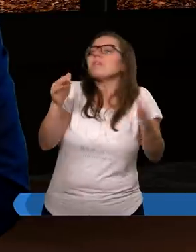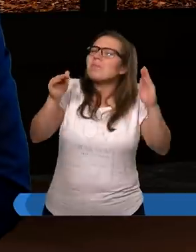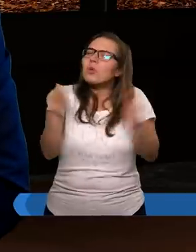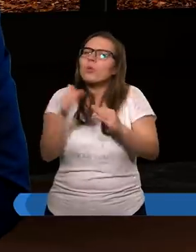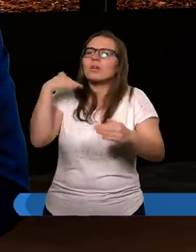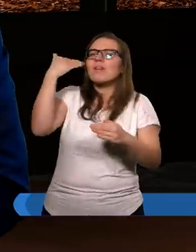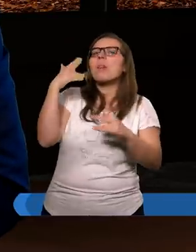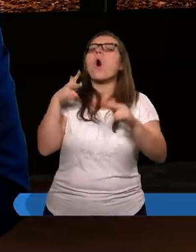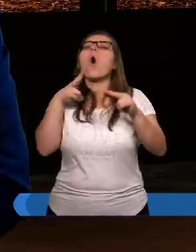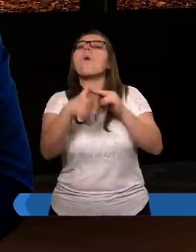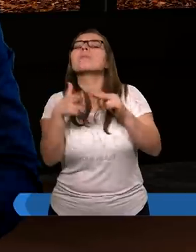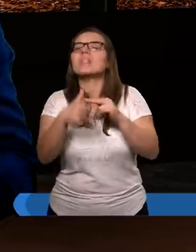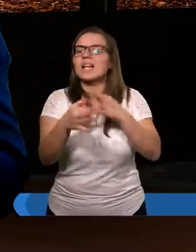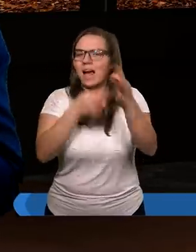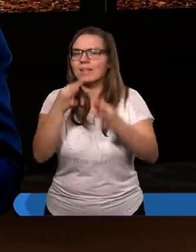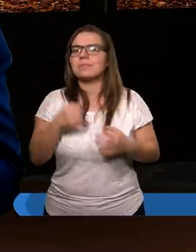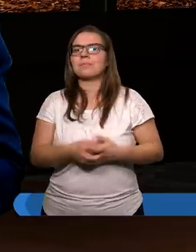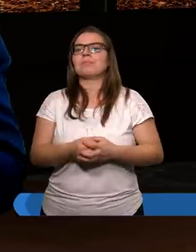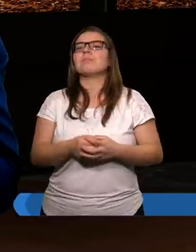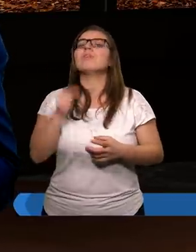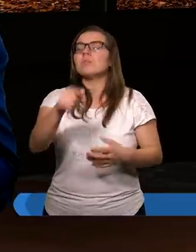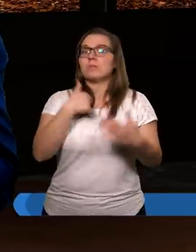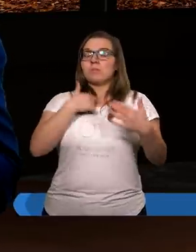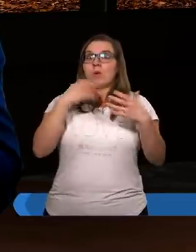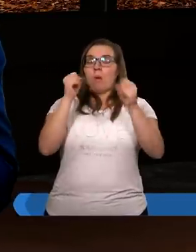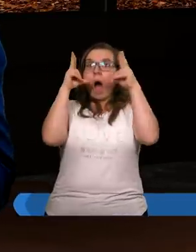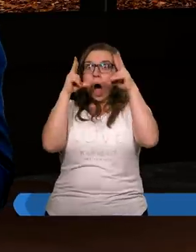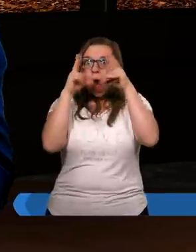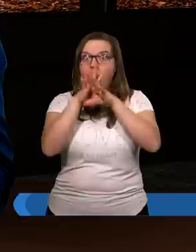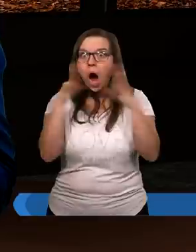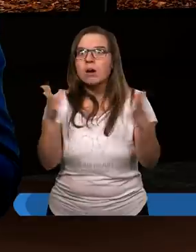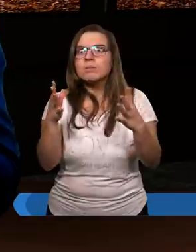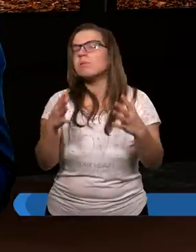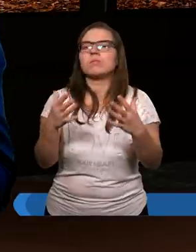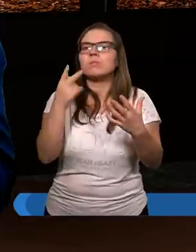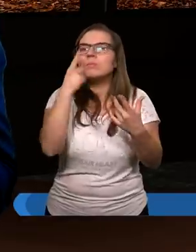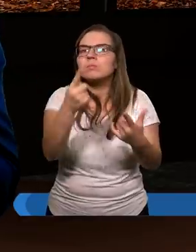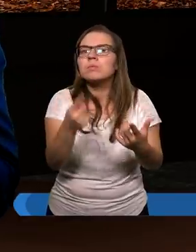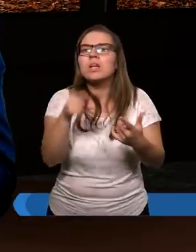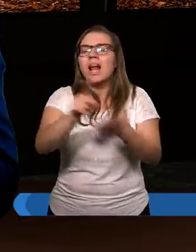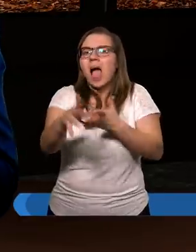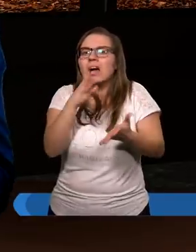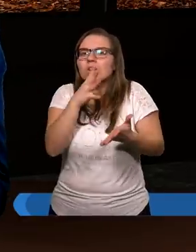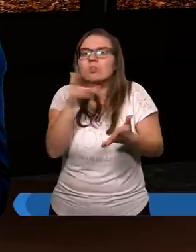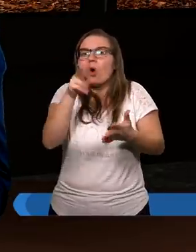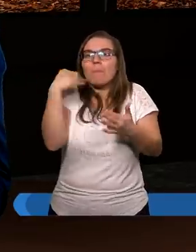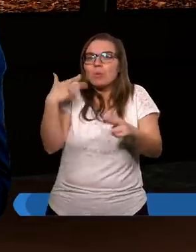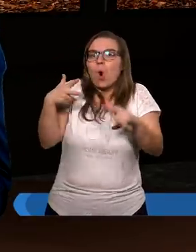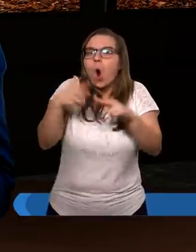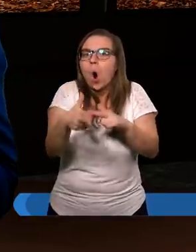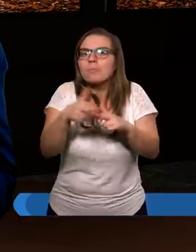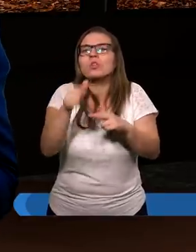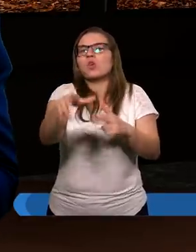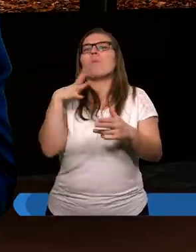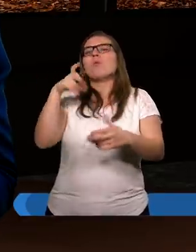na temat obrzezania. I wtedy tak naprawdę otworzyły mi się oczy, bo on tak pokazał, że dla Żyda ktoś, kto był obrzezany,